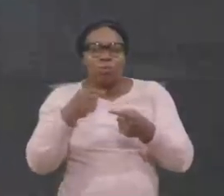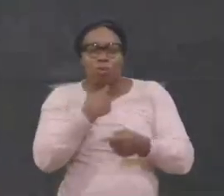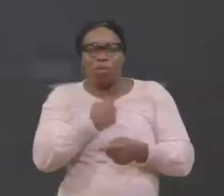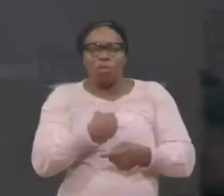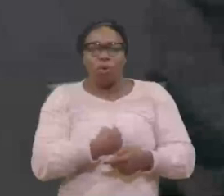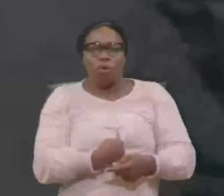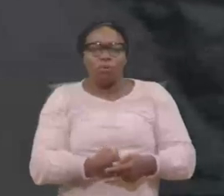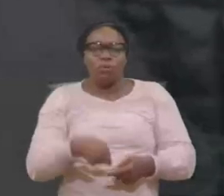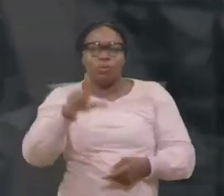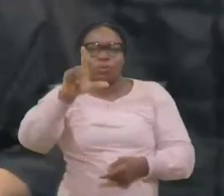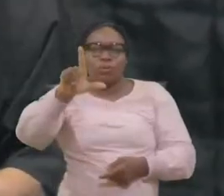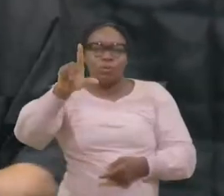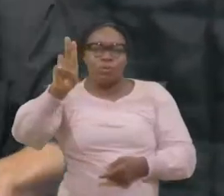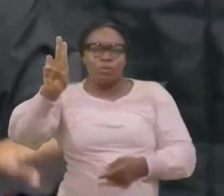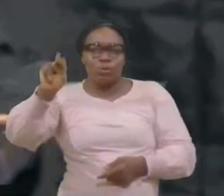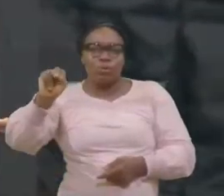marijouana